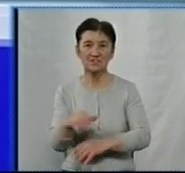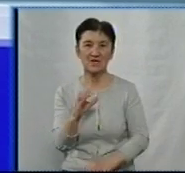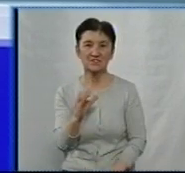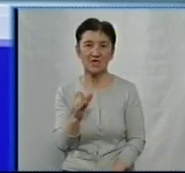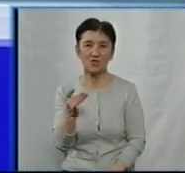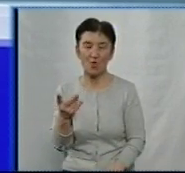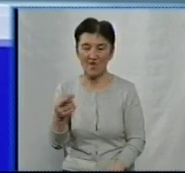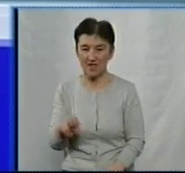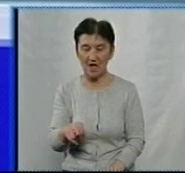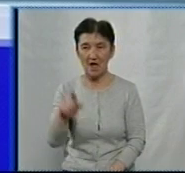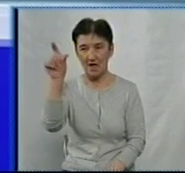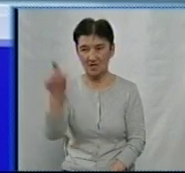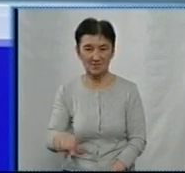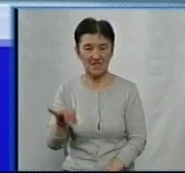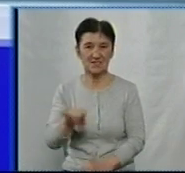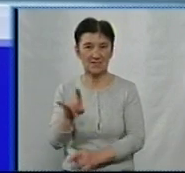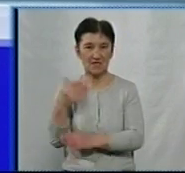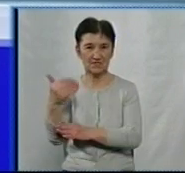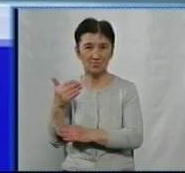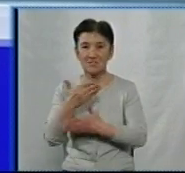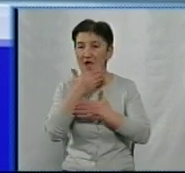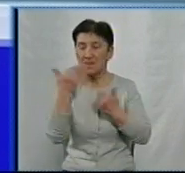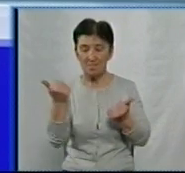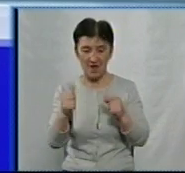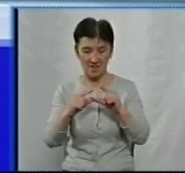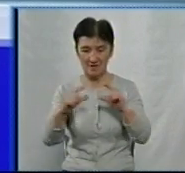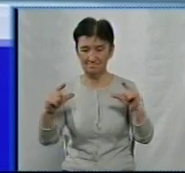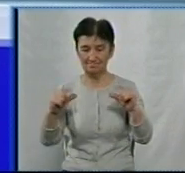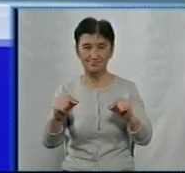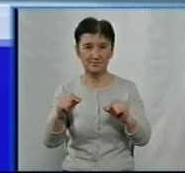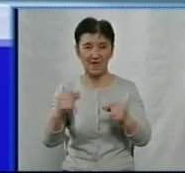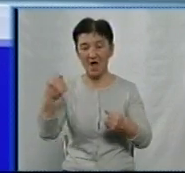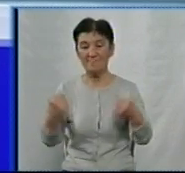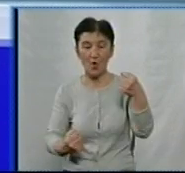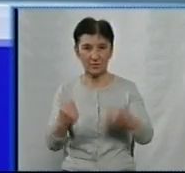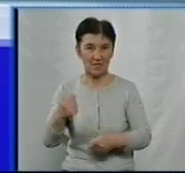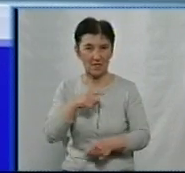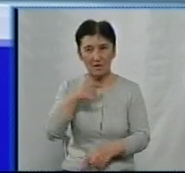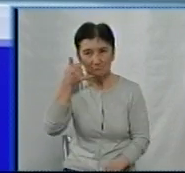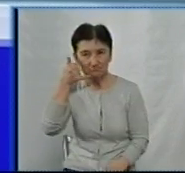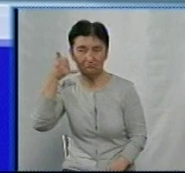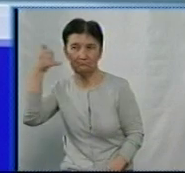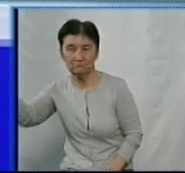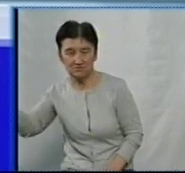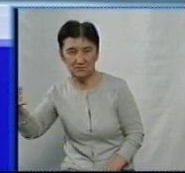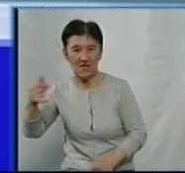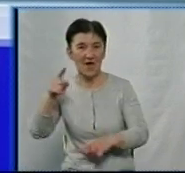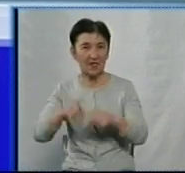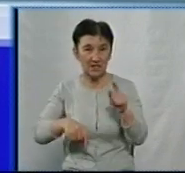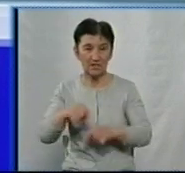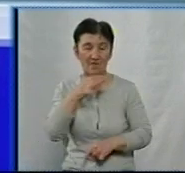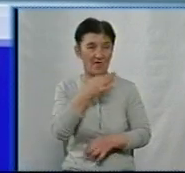Під час затримання житель Знам'янка Олександр Собченко не мав з собою водійського посвідчення. Позвонив рідним, що привезли. Під час спілкування з